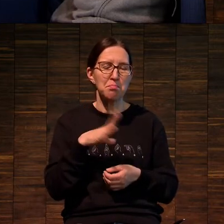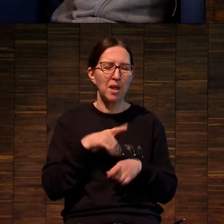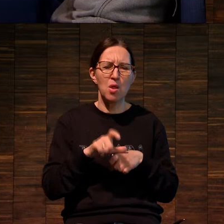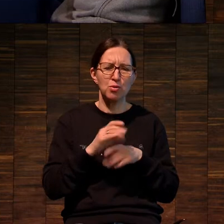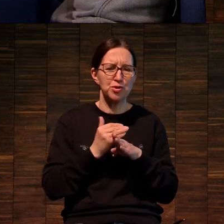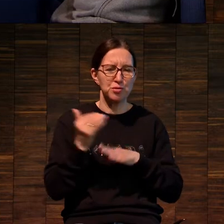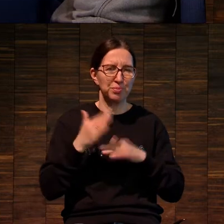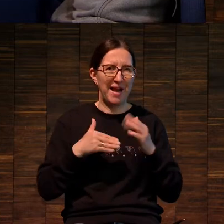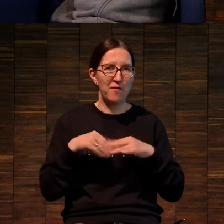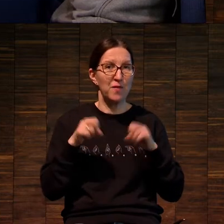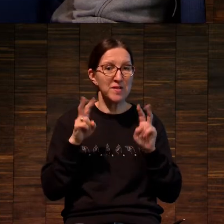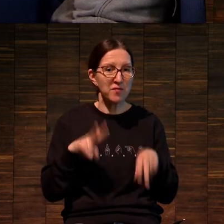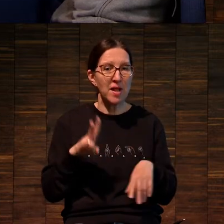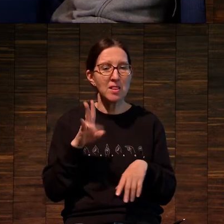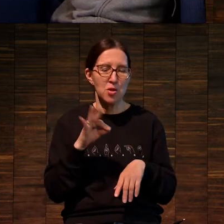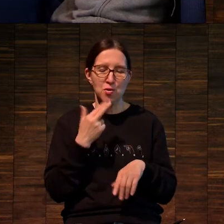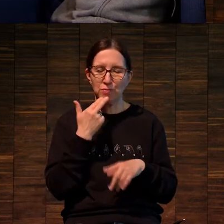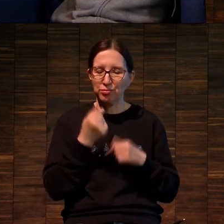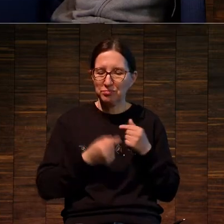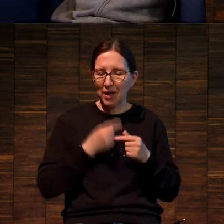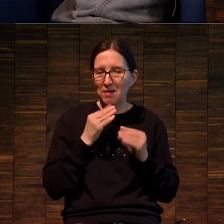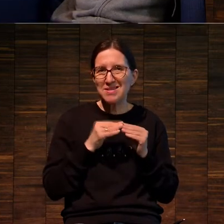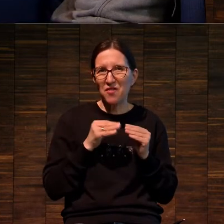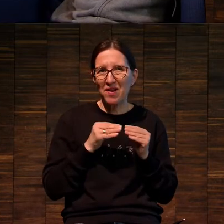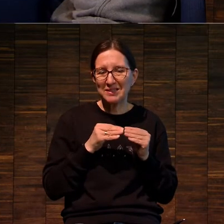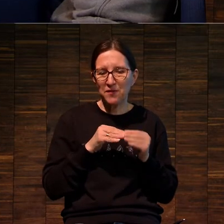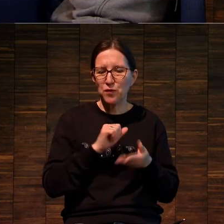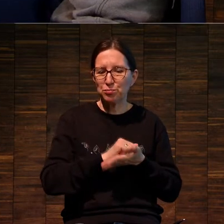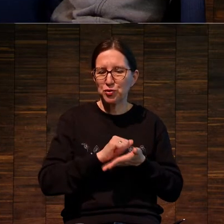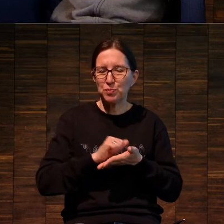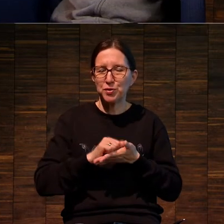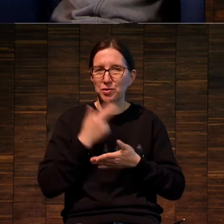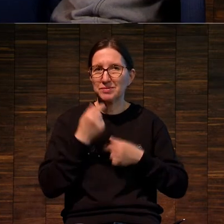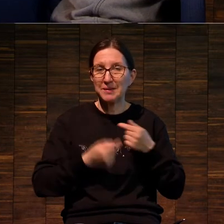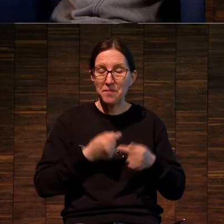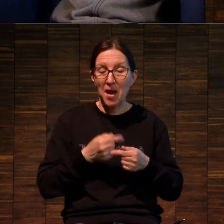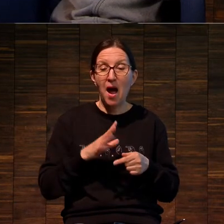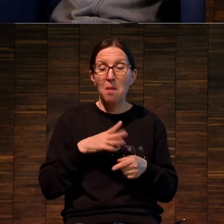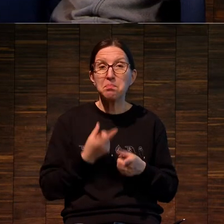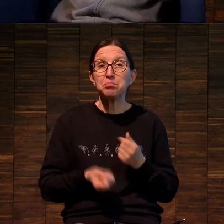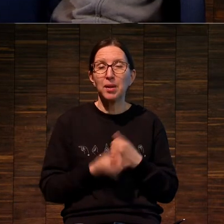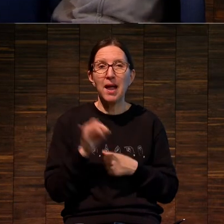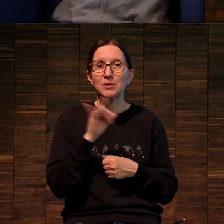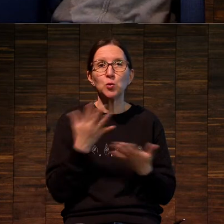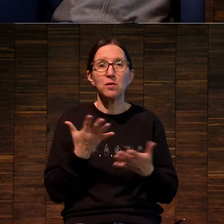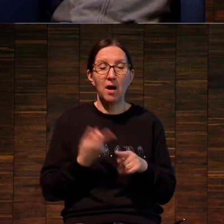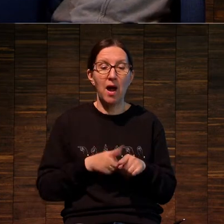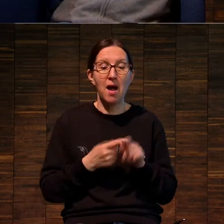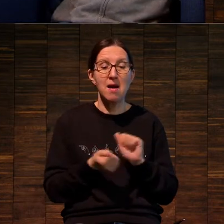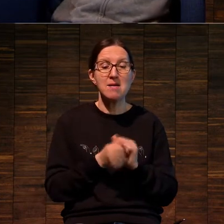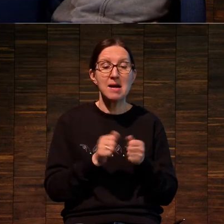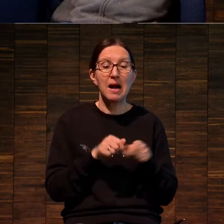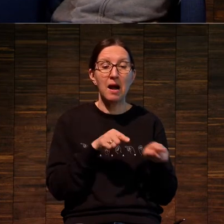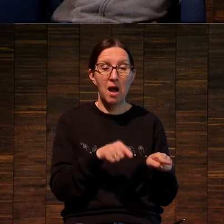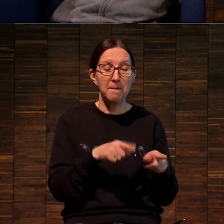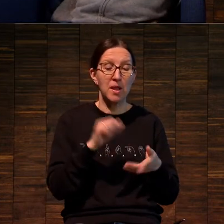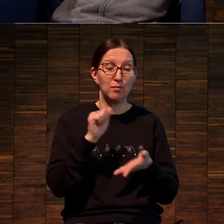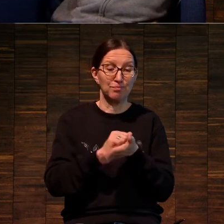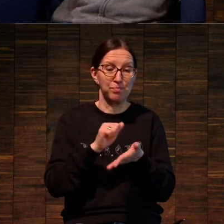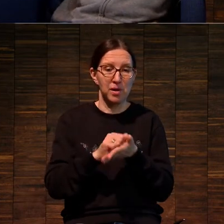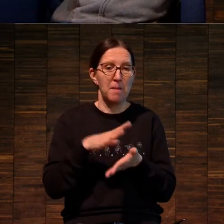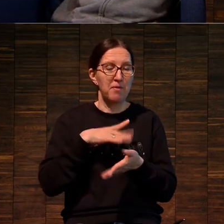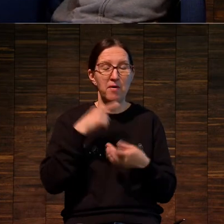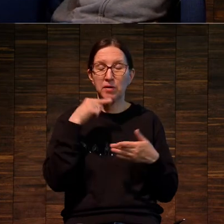квалифицированный, но при этом консервативно достаточно относился к печати. В общем, произошла история такая, что камень при печати раскололся.